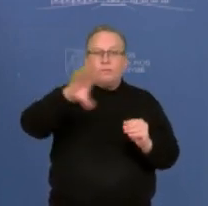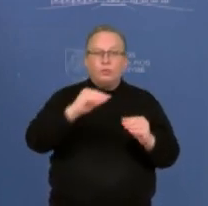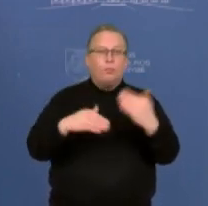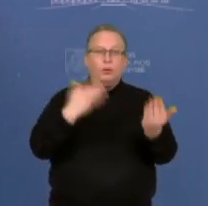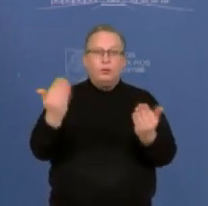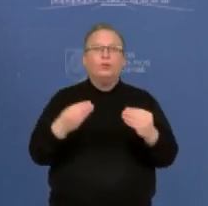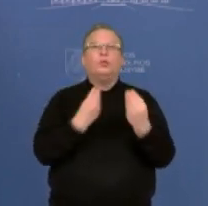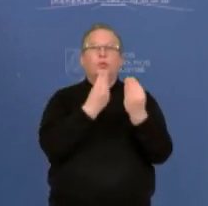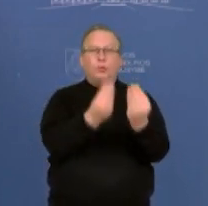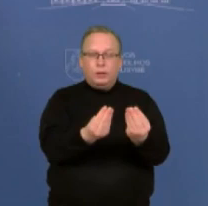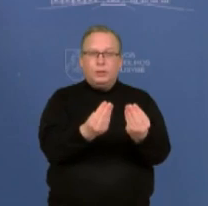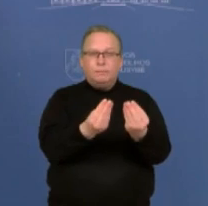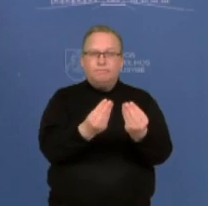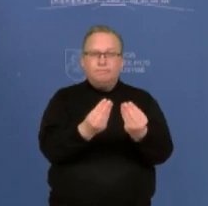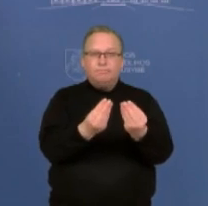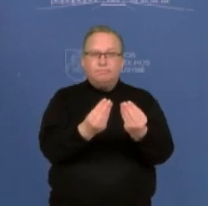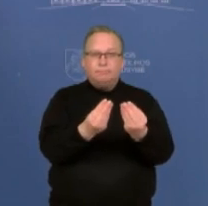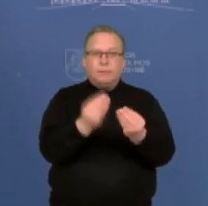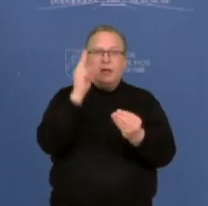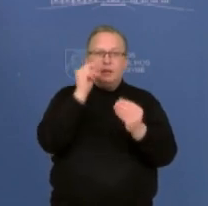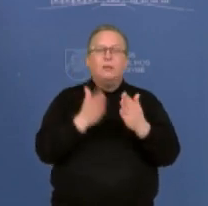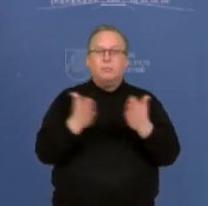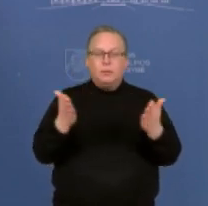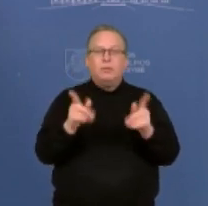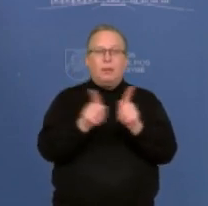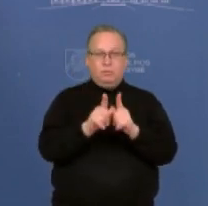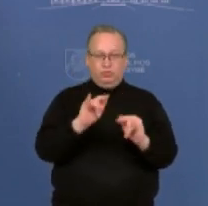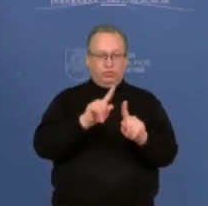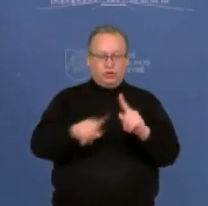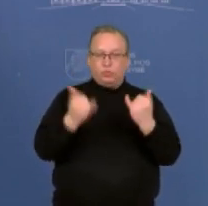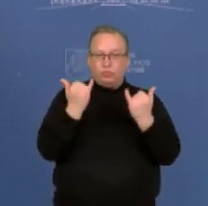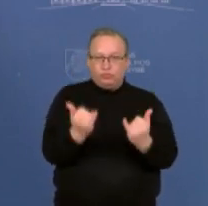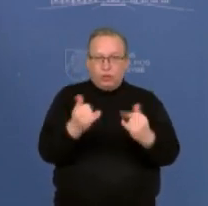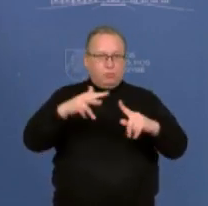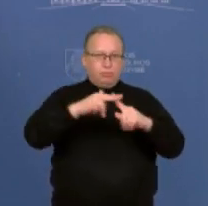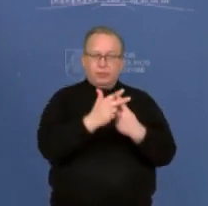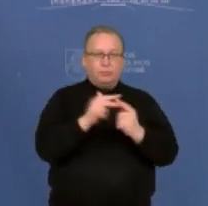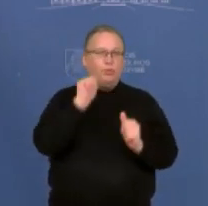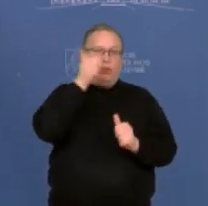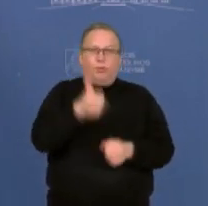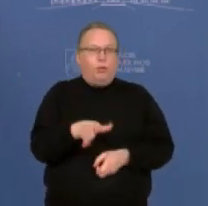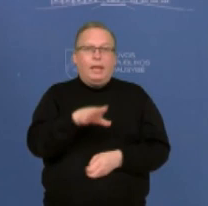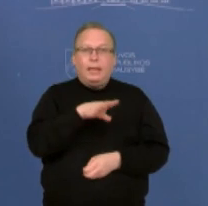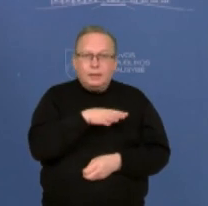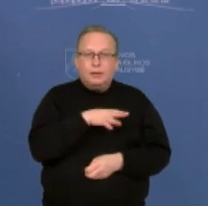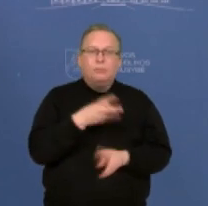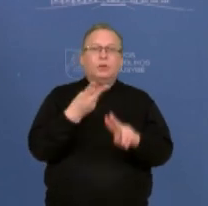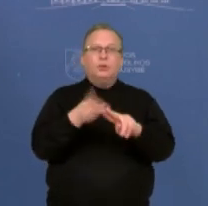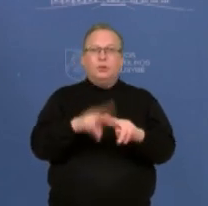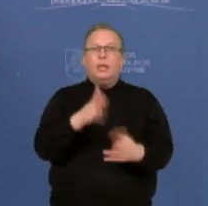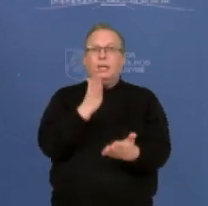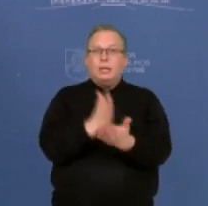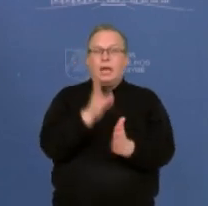suteikti pakankamą laikotarpį prisitaikyti. Tai neįmanoma taip nutraukti ir sustabdyti nuo kitos dienos. Tai taip, kad ir